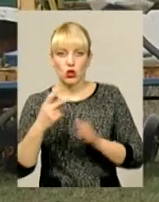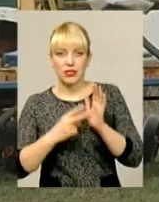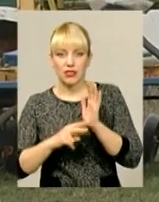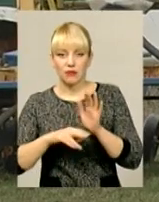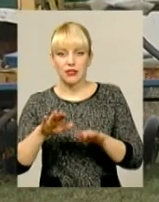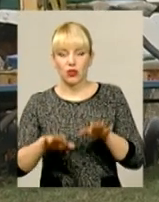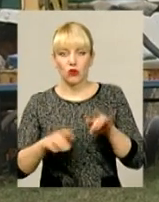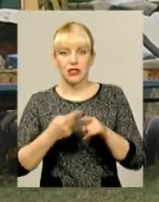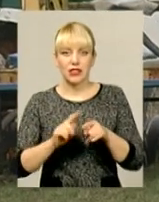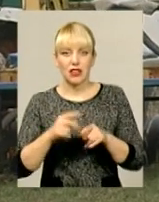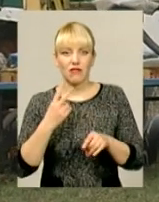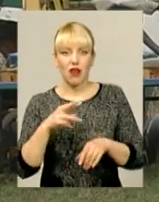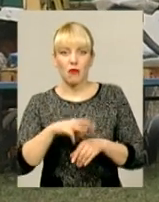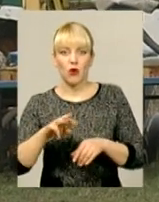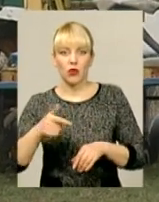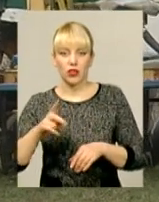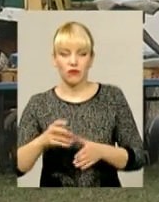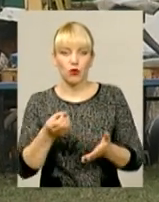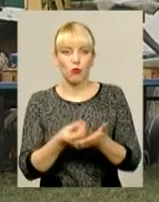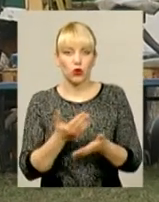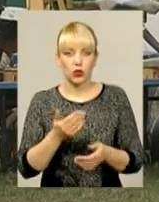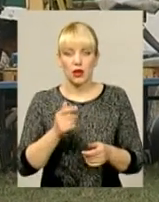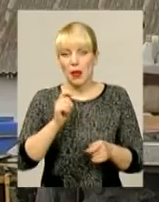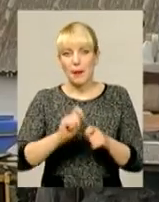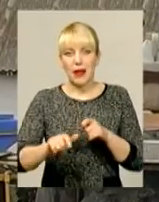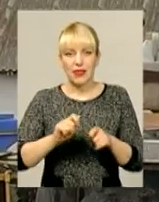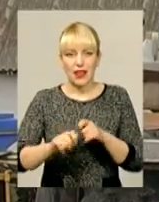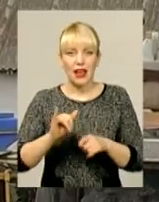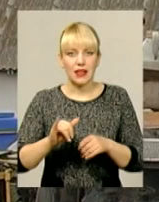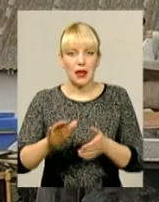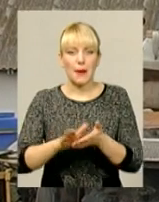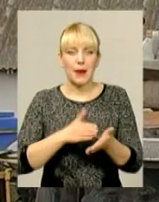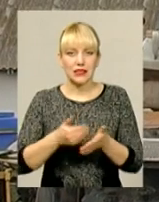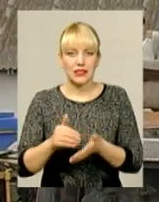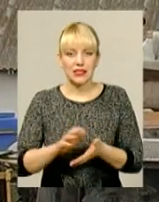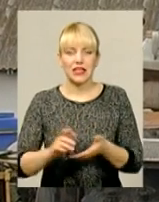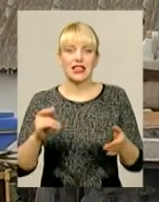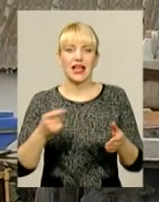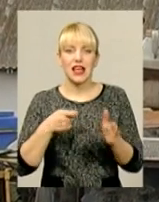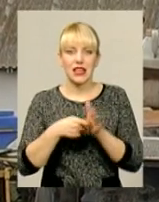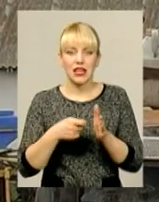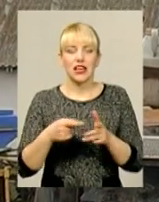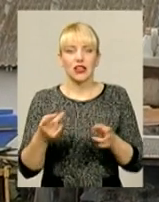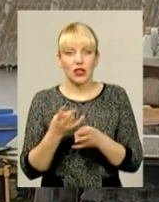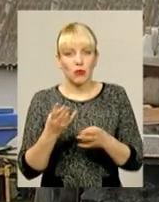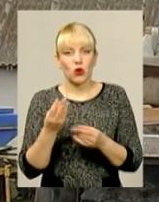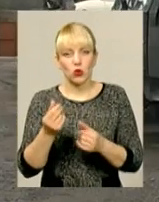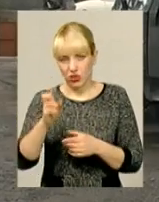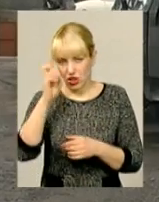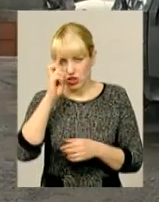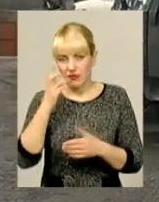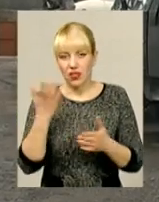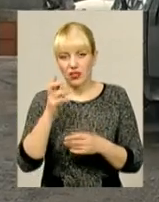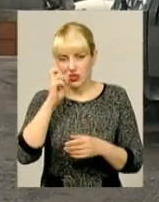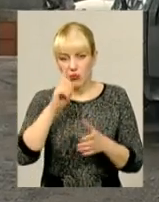це майже 2 мільйони гривень. Подорожчало й пальне та мастило, а також якісне насіння. І тут зовсім не зайвими були б гроші, котрі держава почала